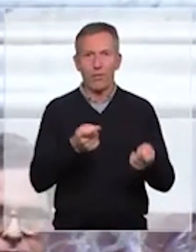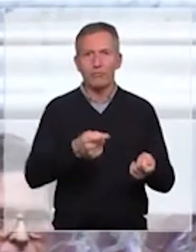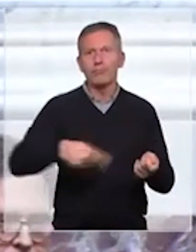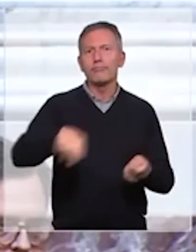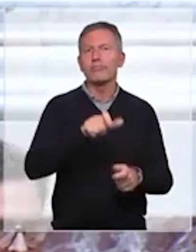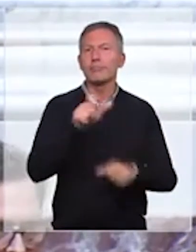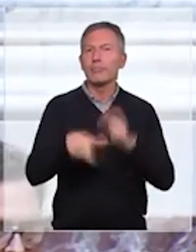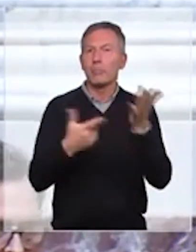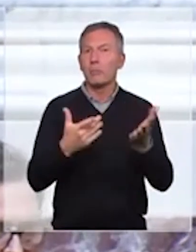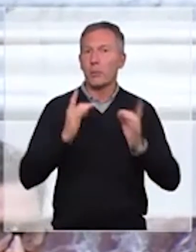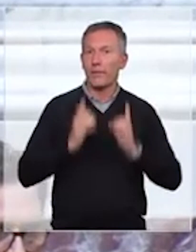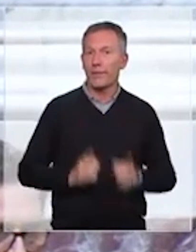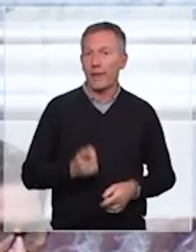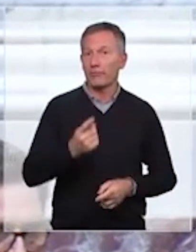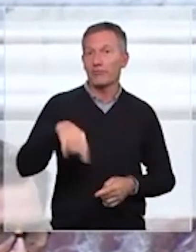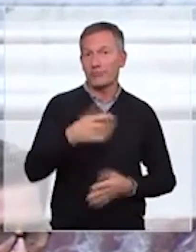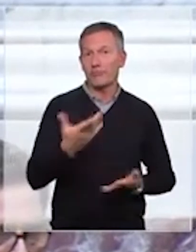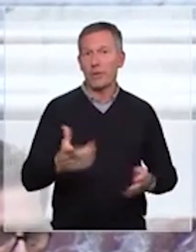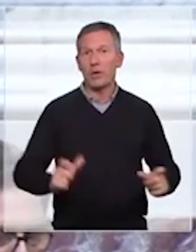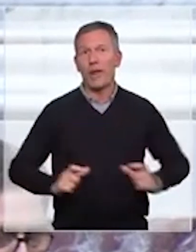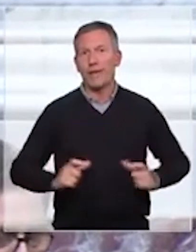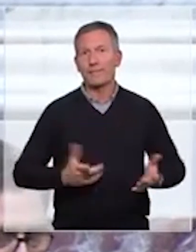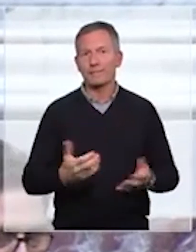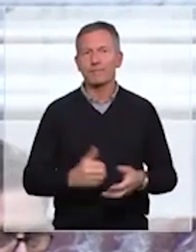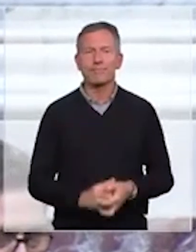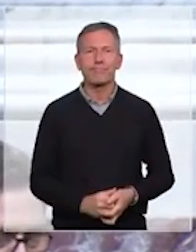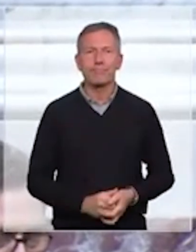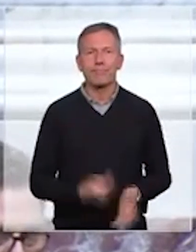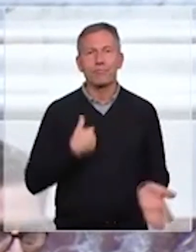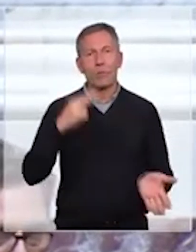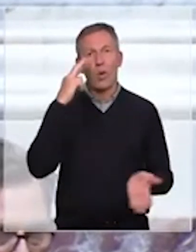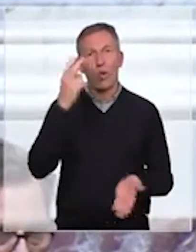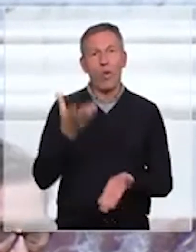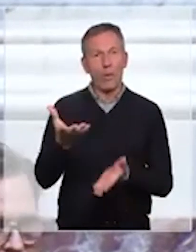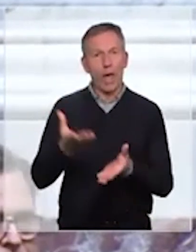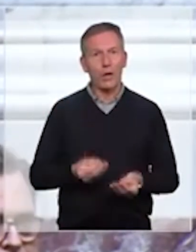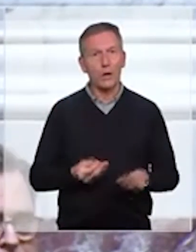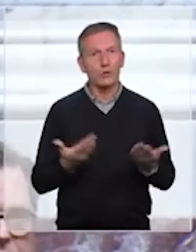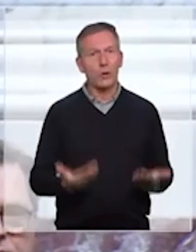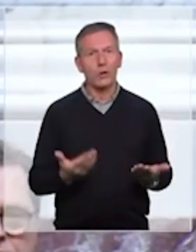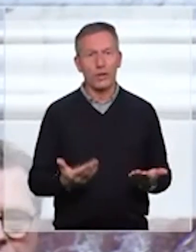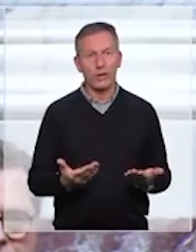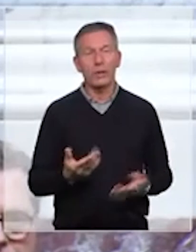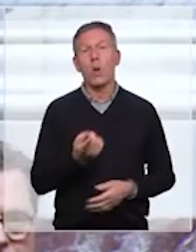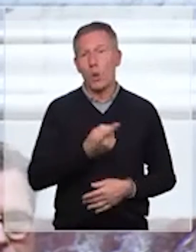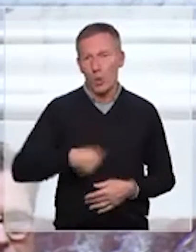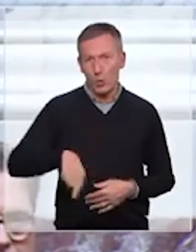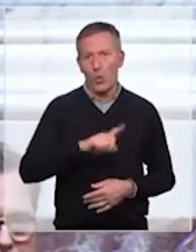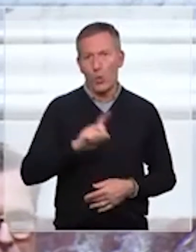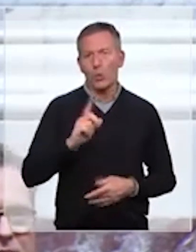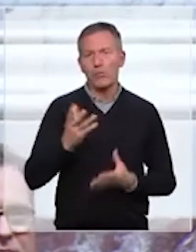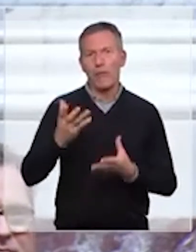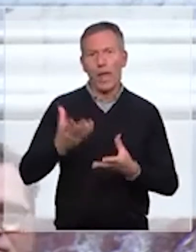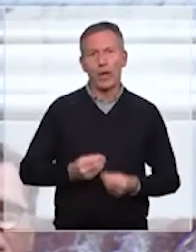Mesdames et Messieurs les députés, chers collègues, J'ai l'honneur d'accueillir, Nous avons l'honneur d